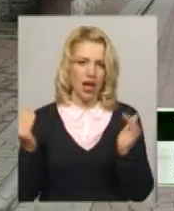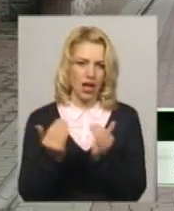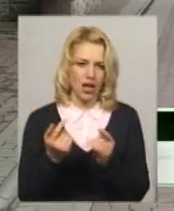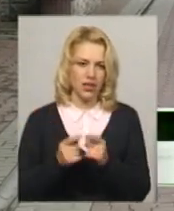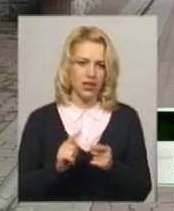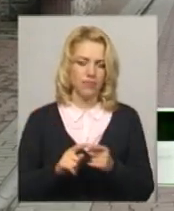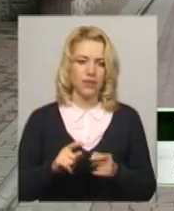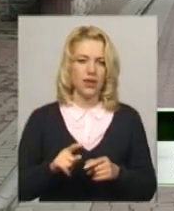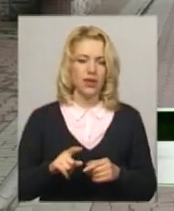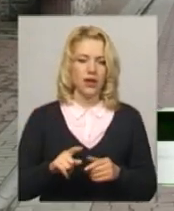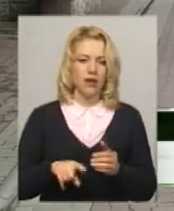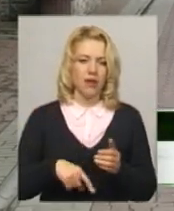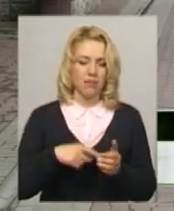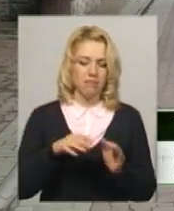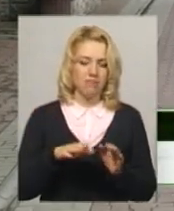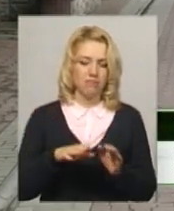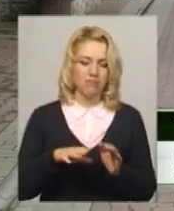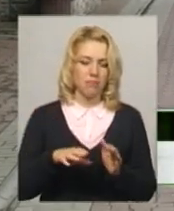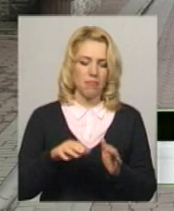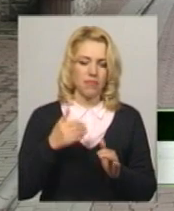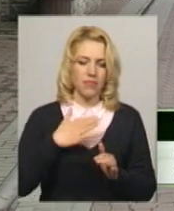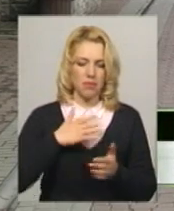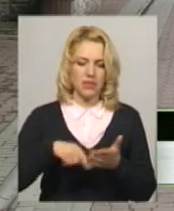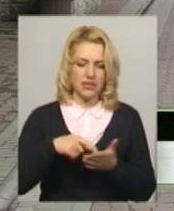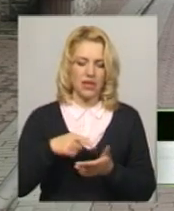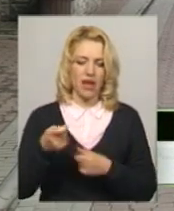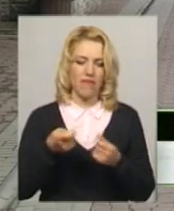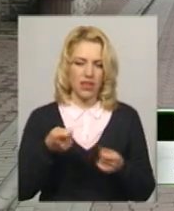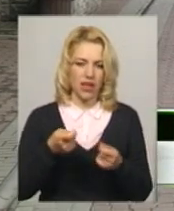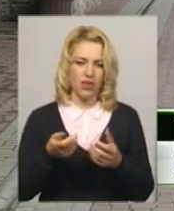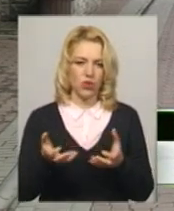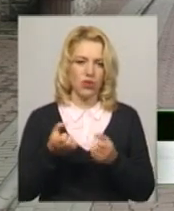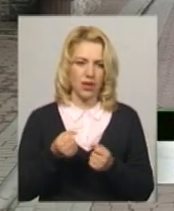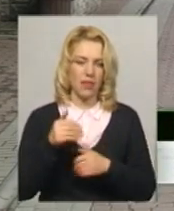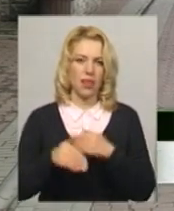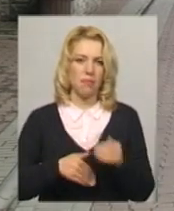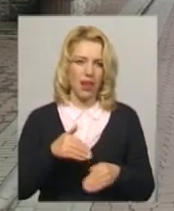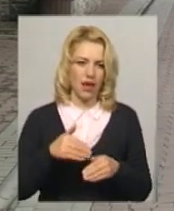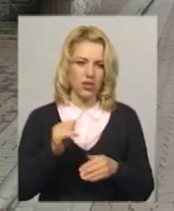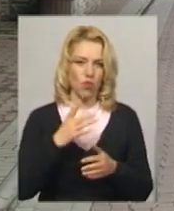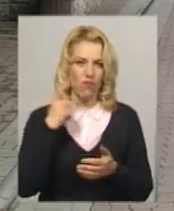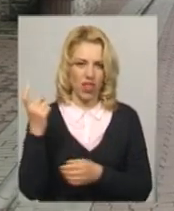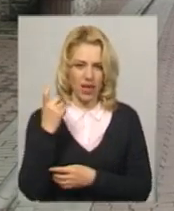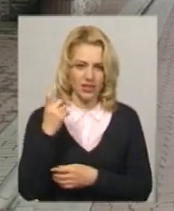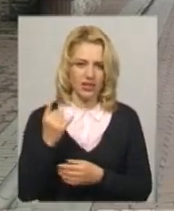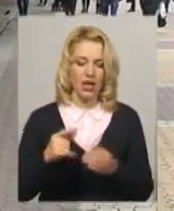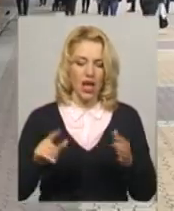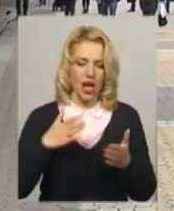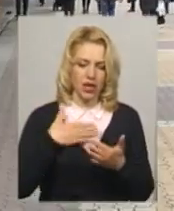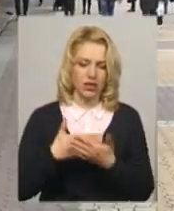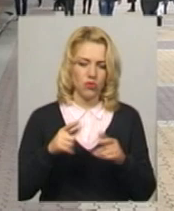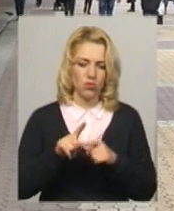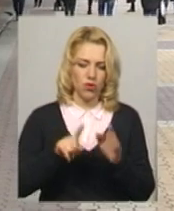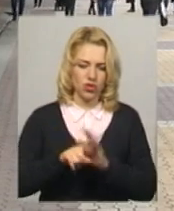нашу міську власність пляж, і ми почали так активно відновлювати його зовнішній вигляд.